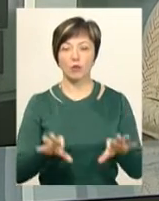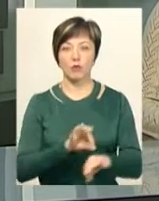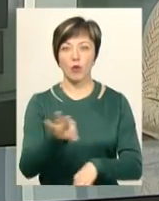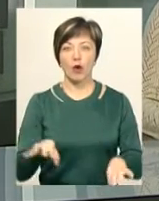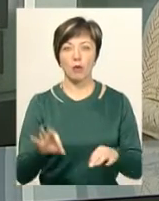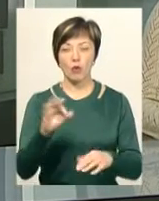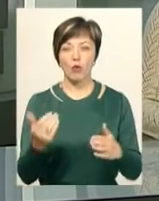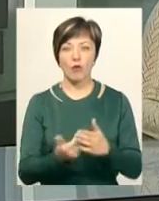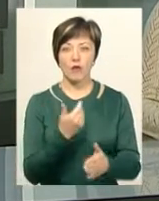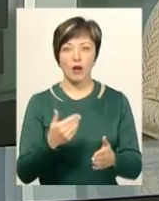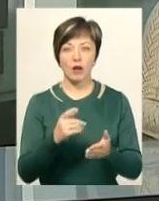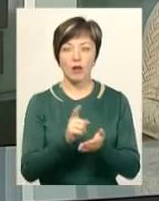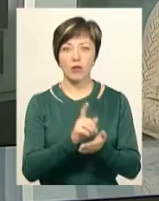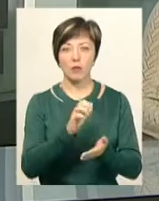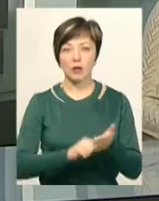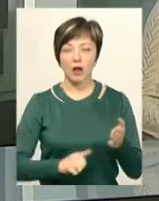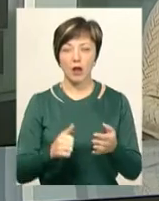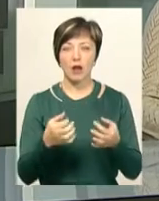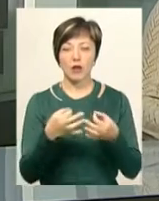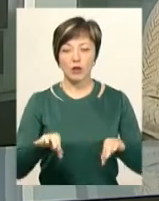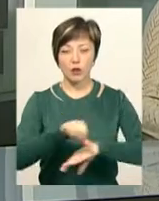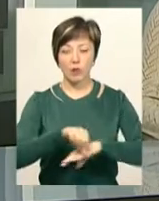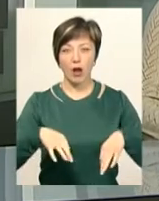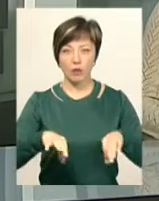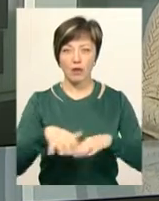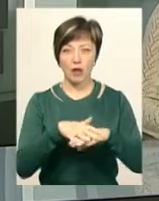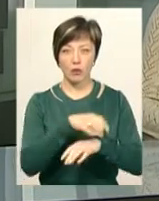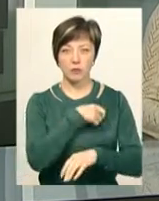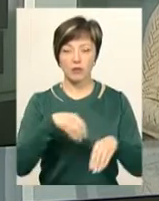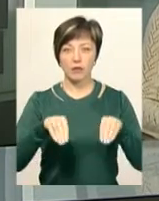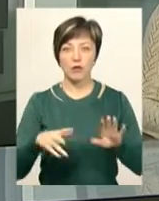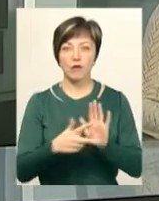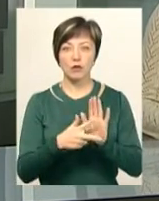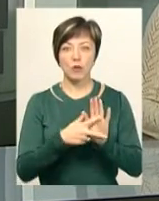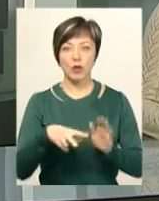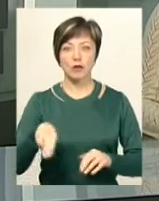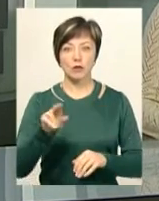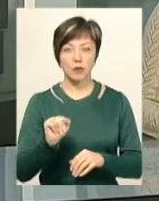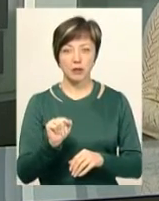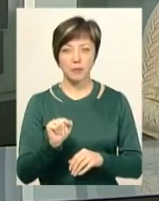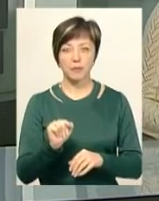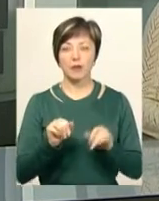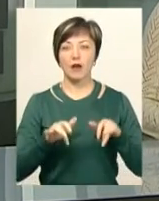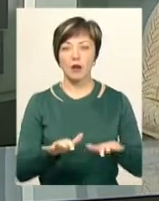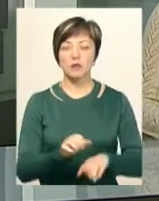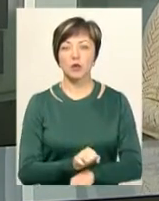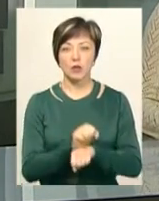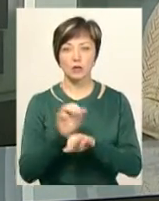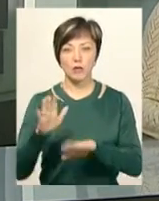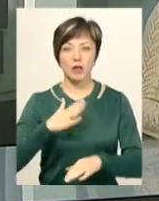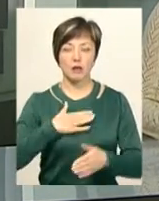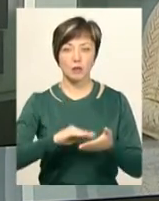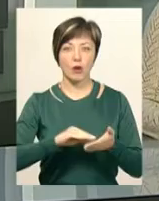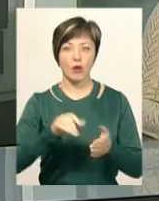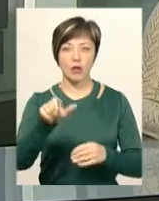щодо нових акцизів на розмитнення автівок, який народні депутати ухвалили 8 листопада. На акції протесту побувала моя